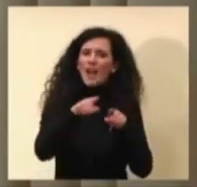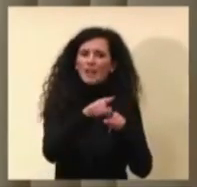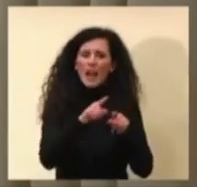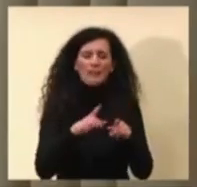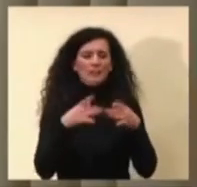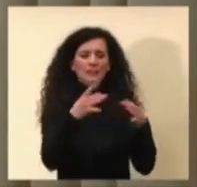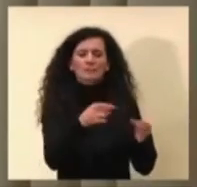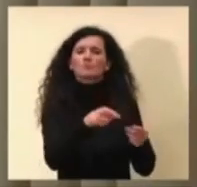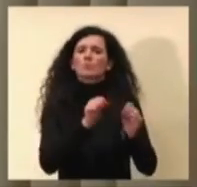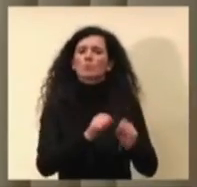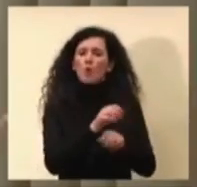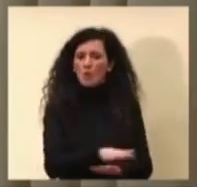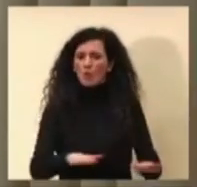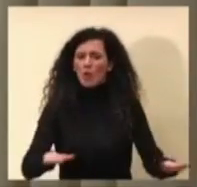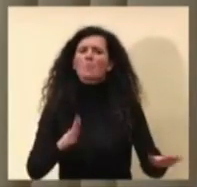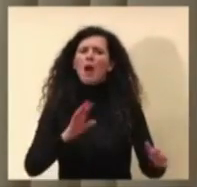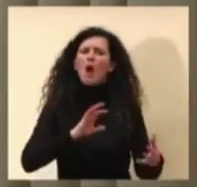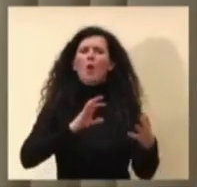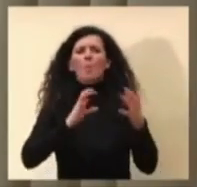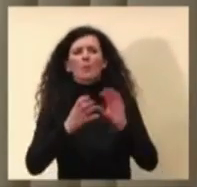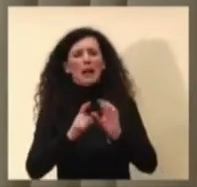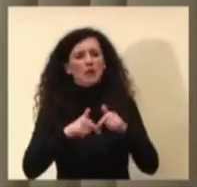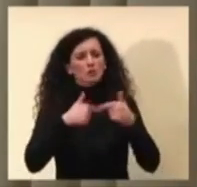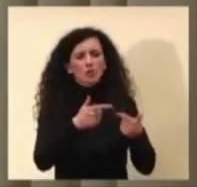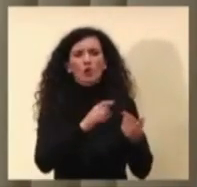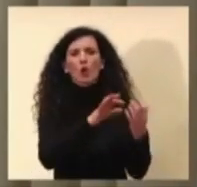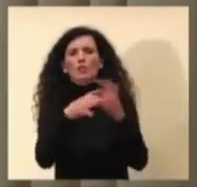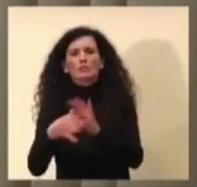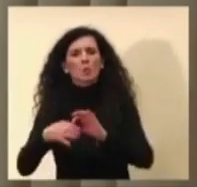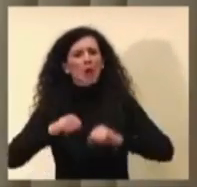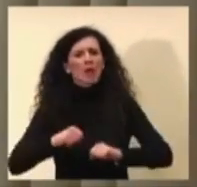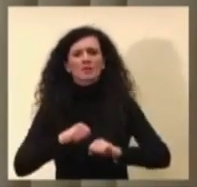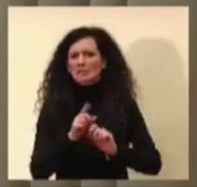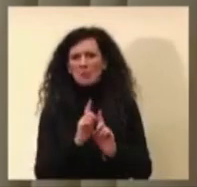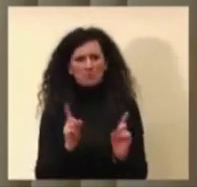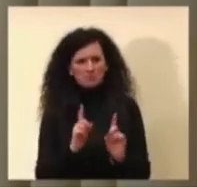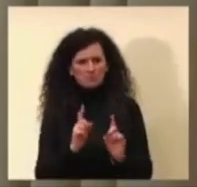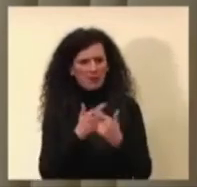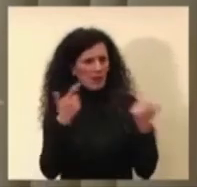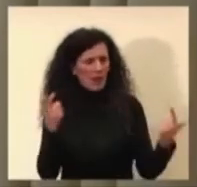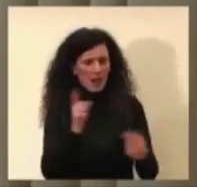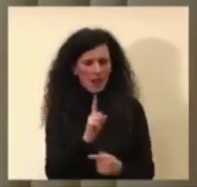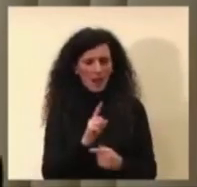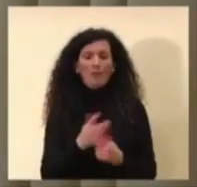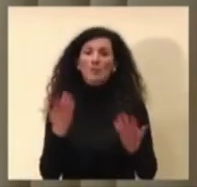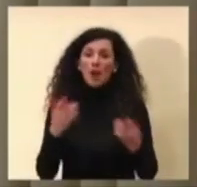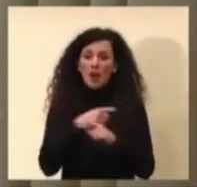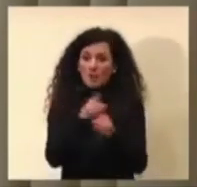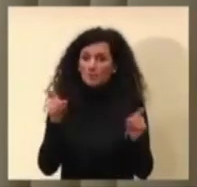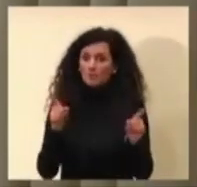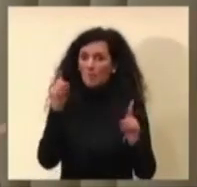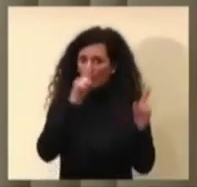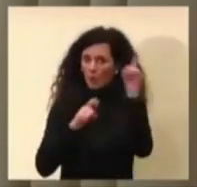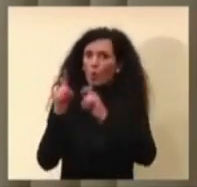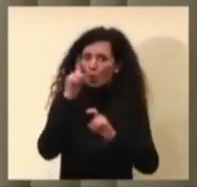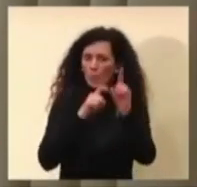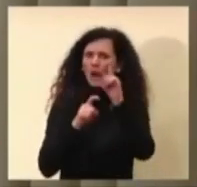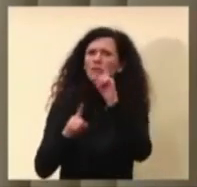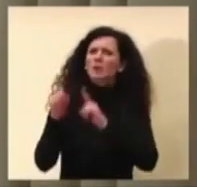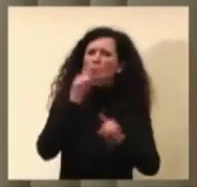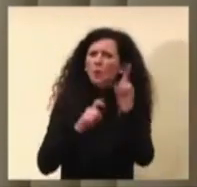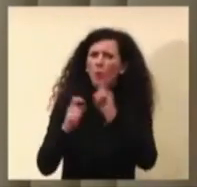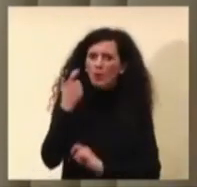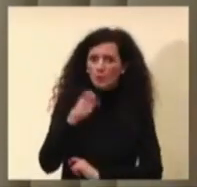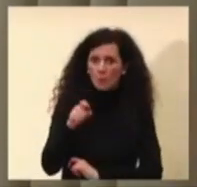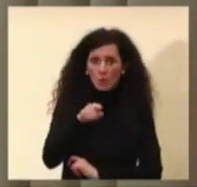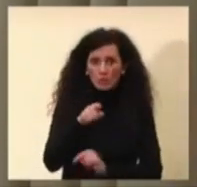sono complicazioni cliniche però noi vediamo comunque che siete molto preoccupati questa preoccupazione deriva dalle varianti